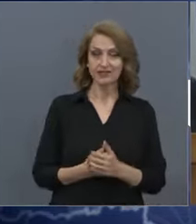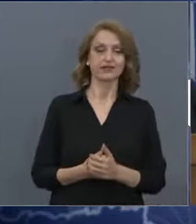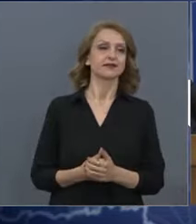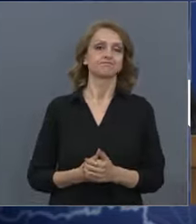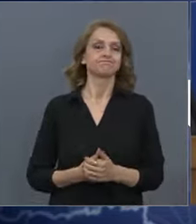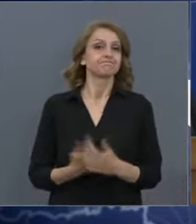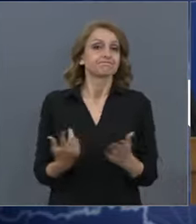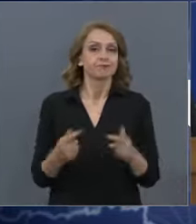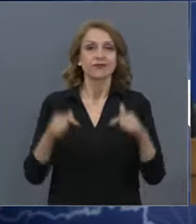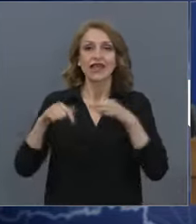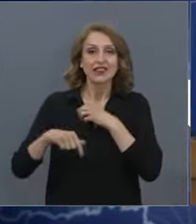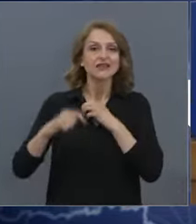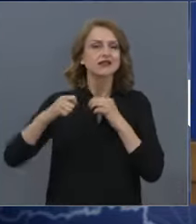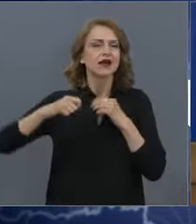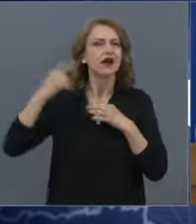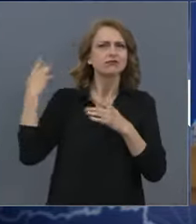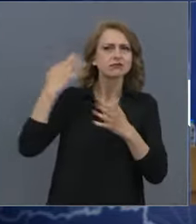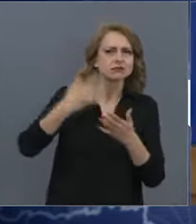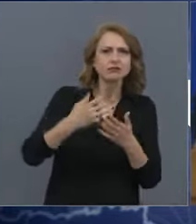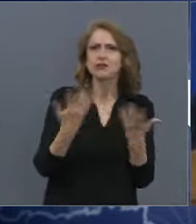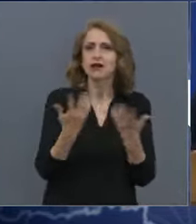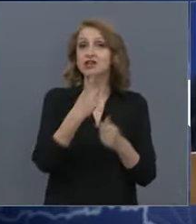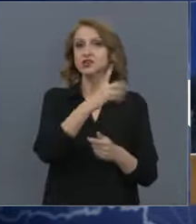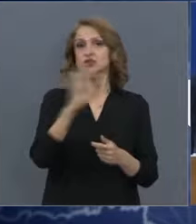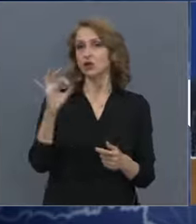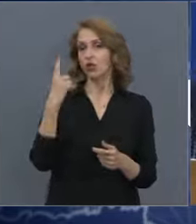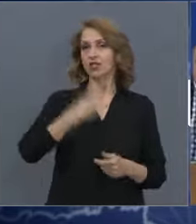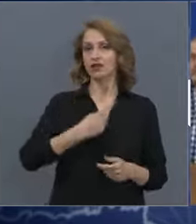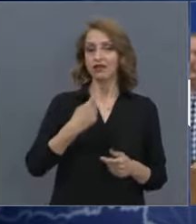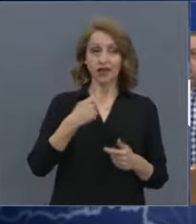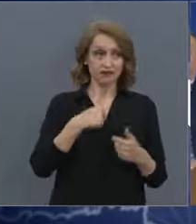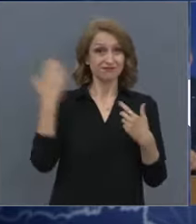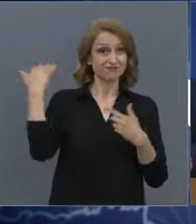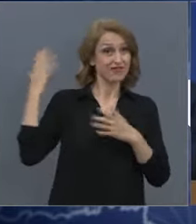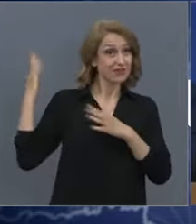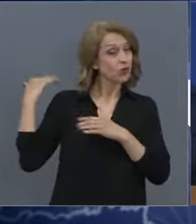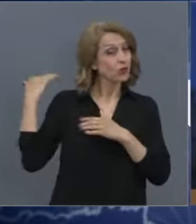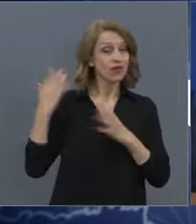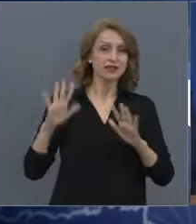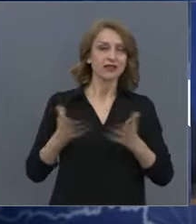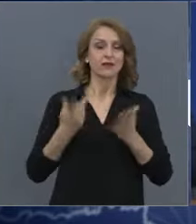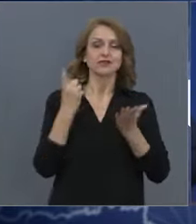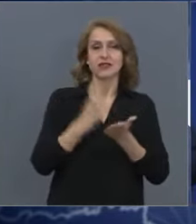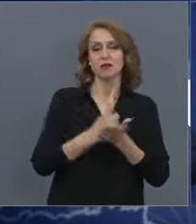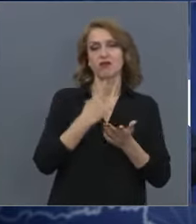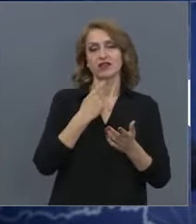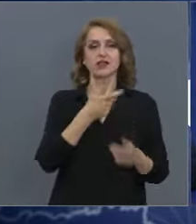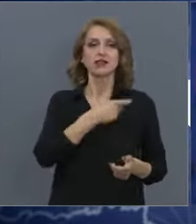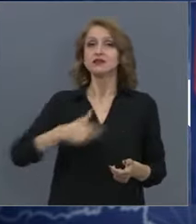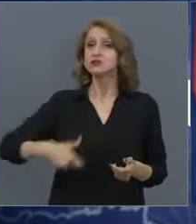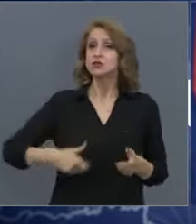Днеска правим 100 дни, откакто издадох заповедта за Националния оперативен щаб.